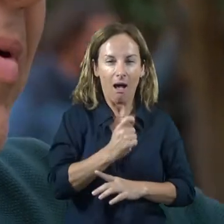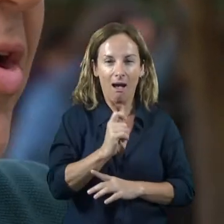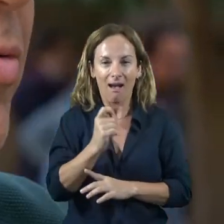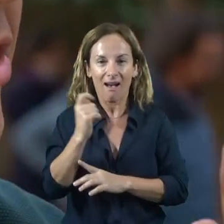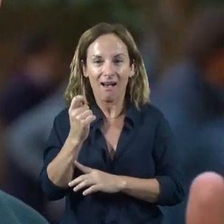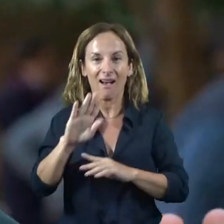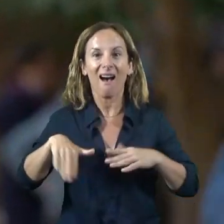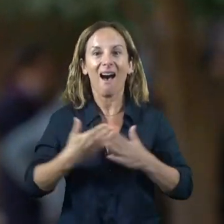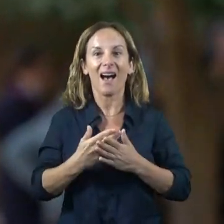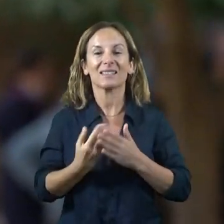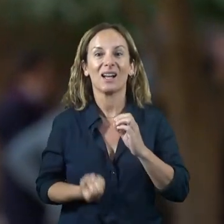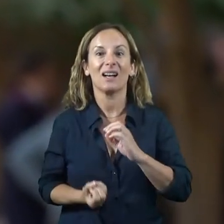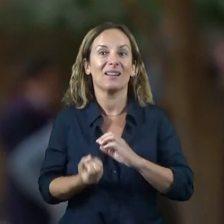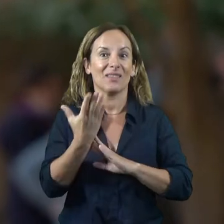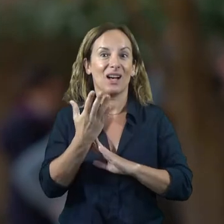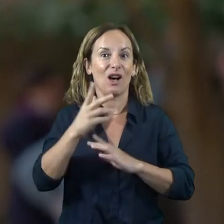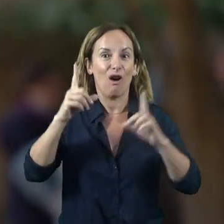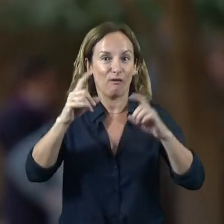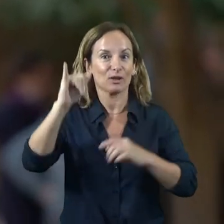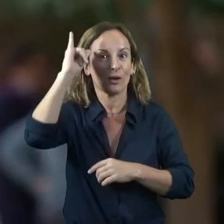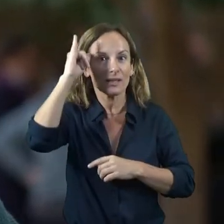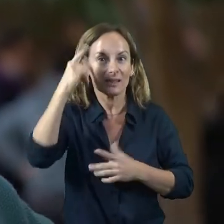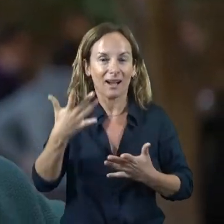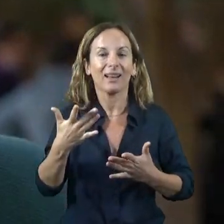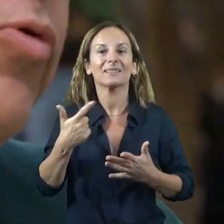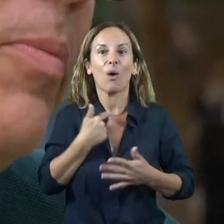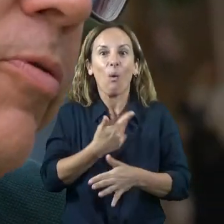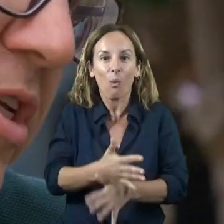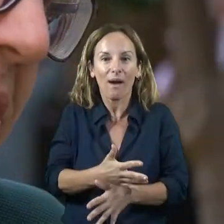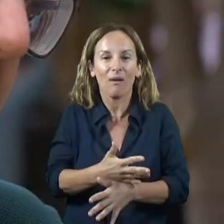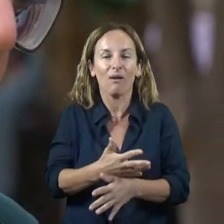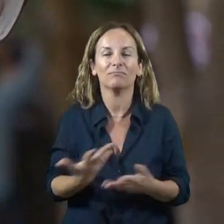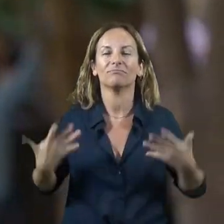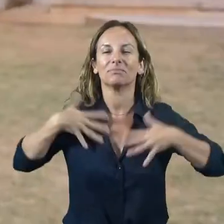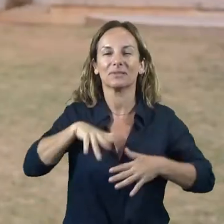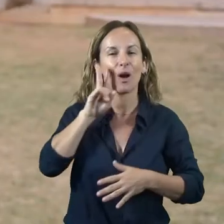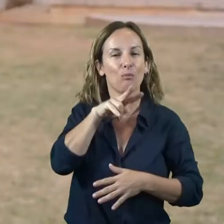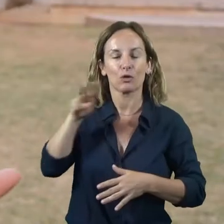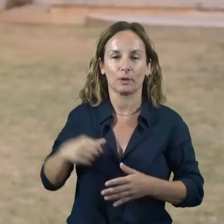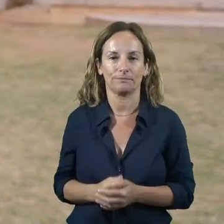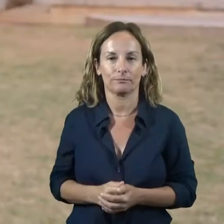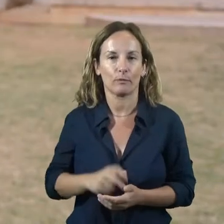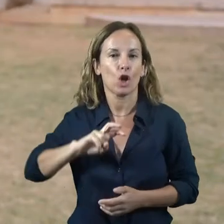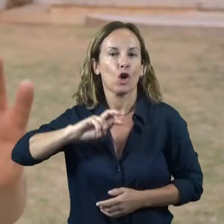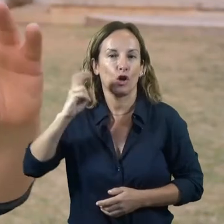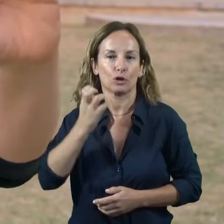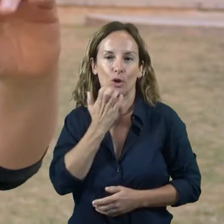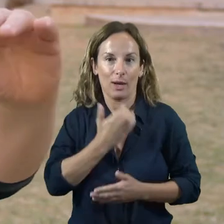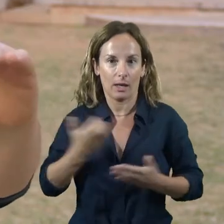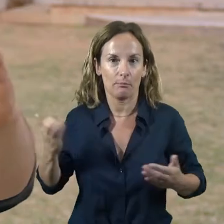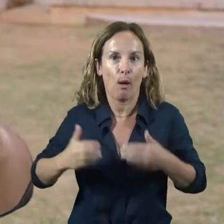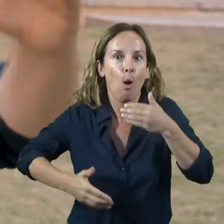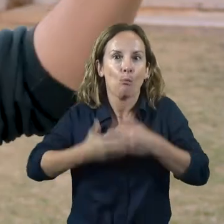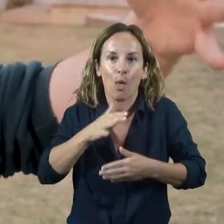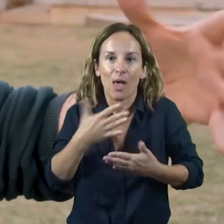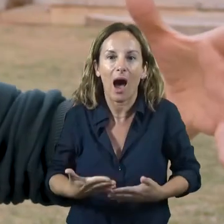-la a Instagram. Una cosa tan simple com aquesta et canvia radicalment la manera com tu t'aproximes. De fet, ara actualment està molt de moda, i això surt a